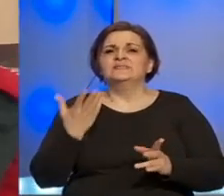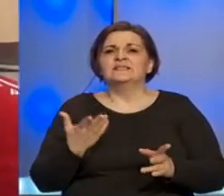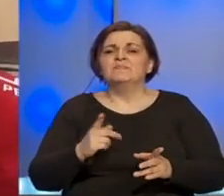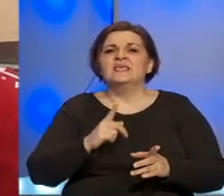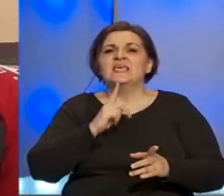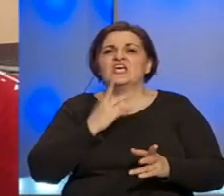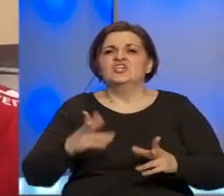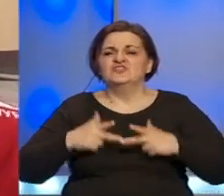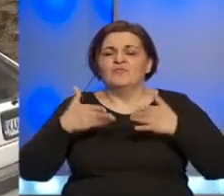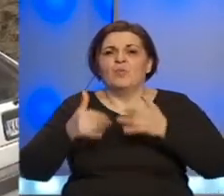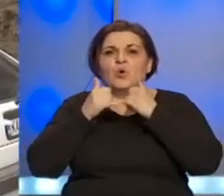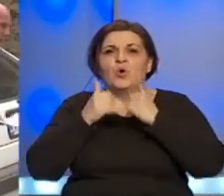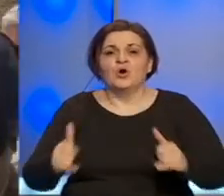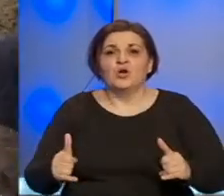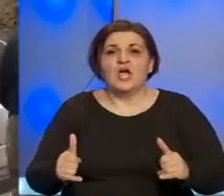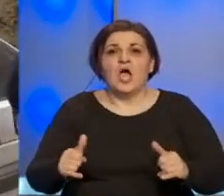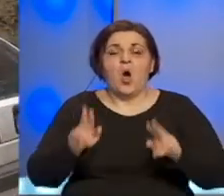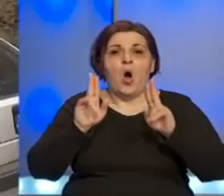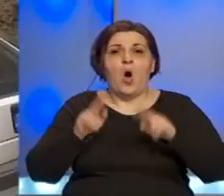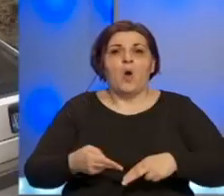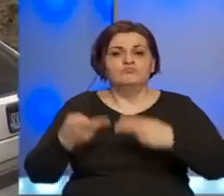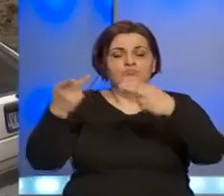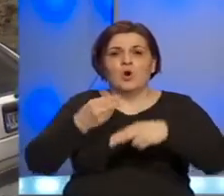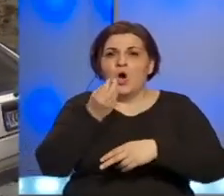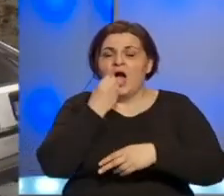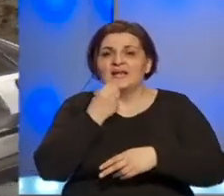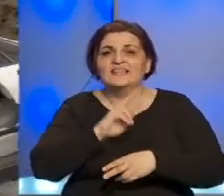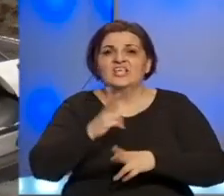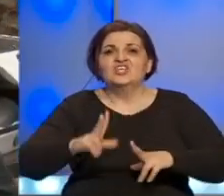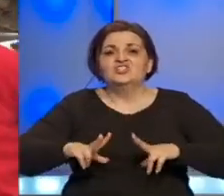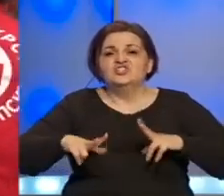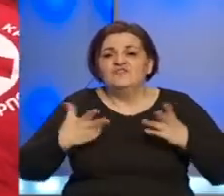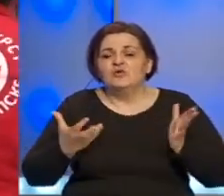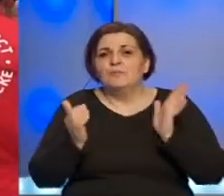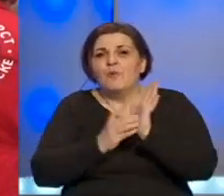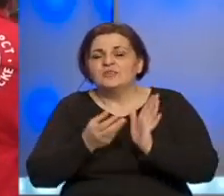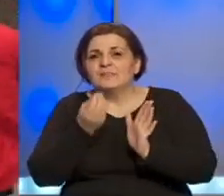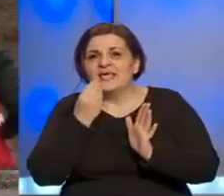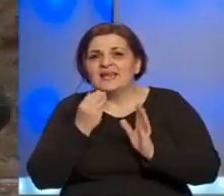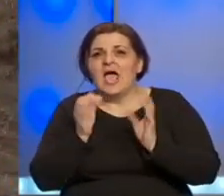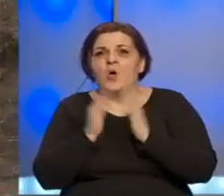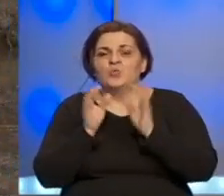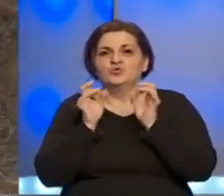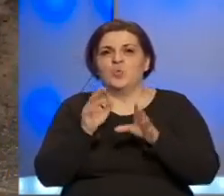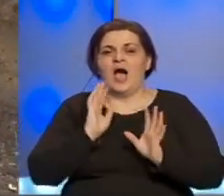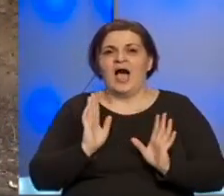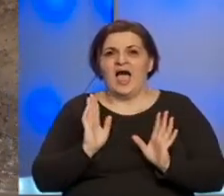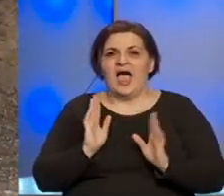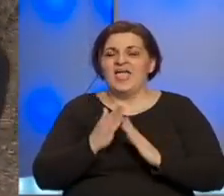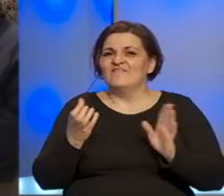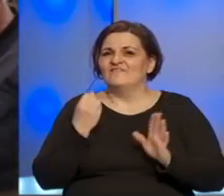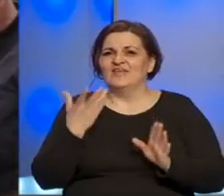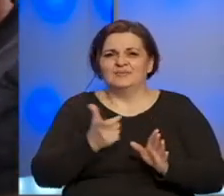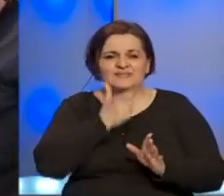roditelji žive u ovom gradu omogućena je dostava hrane i drugih životnih namjernica na kućnu adresu. Veliki